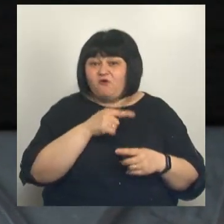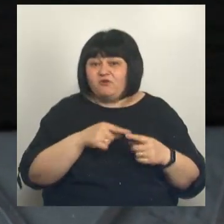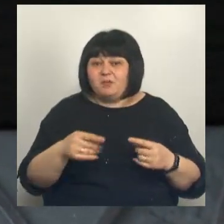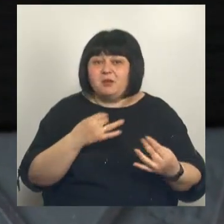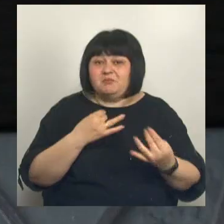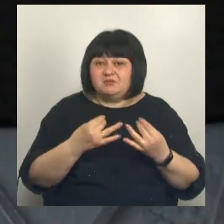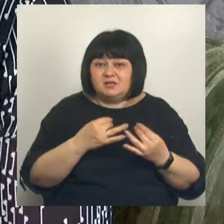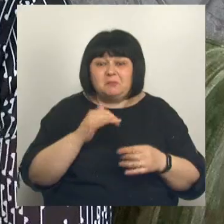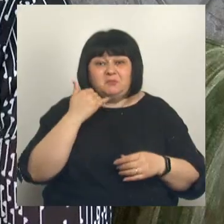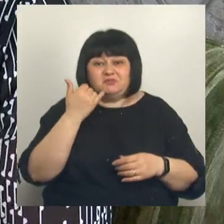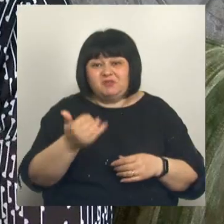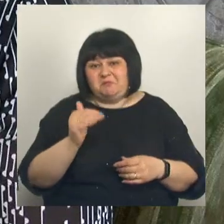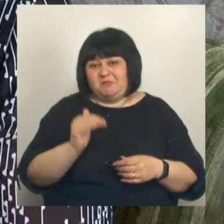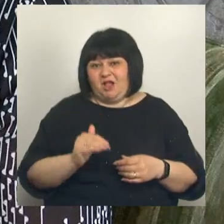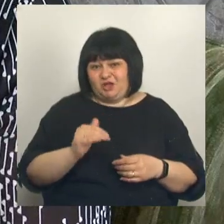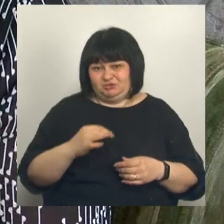позвонил младший.